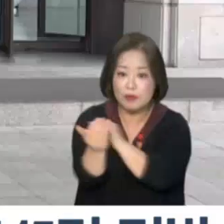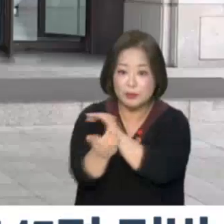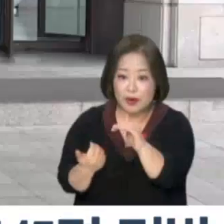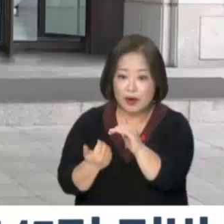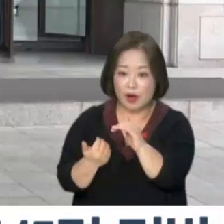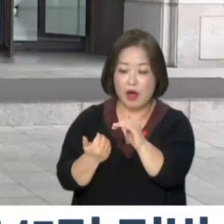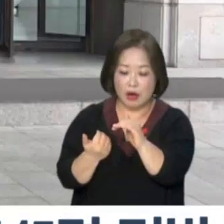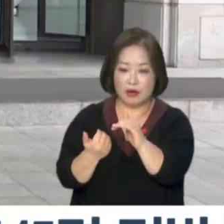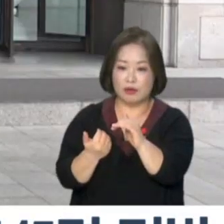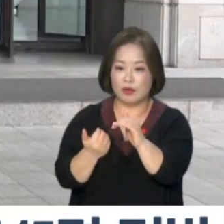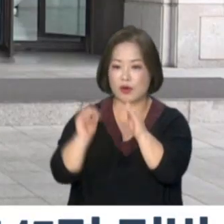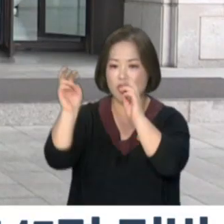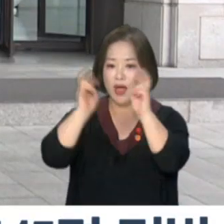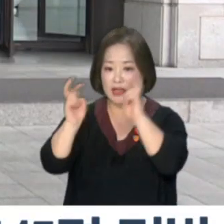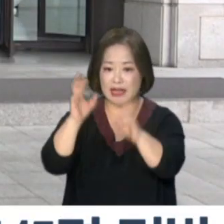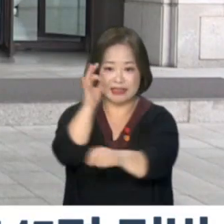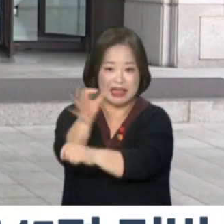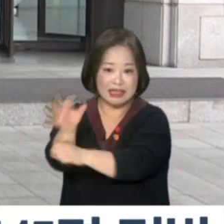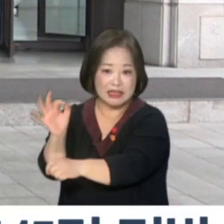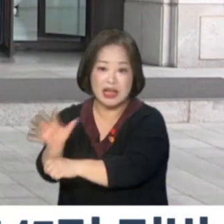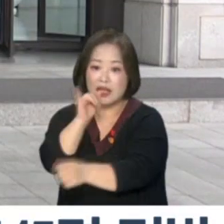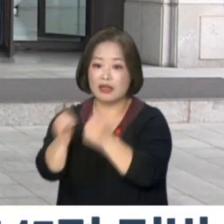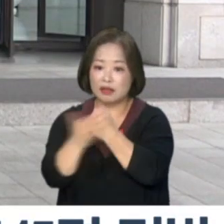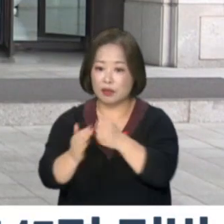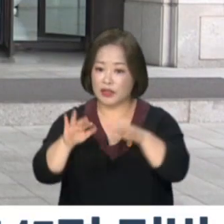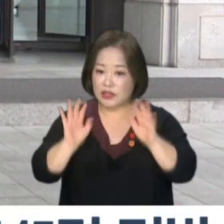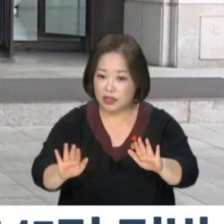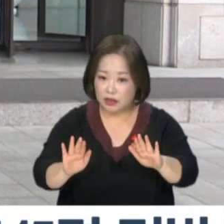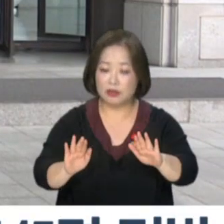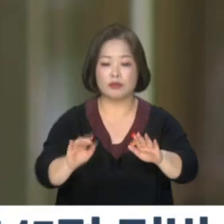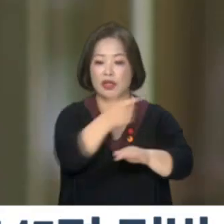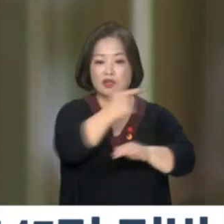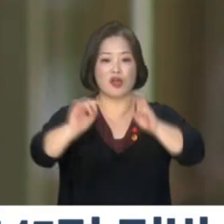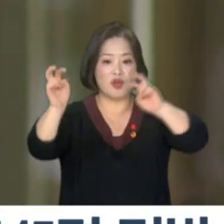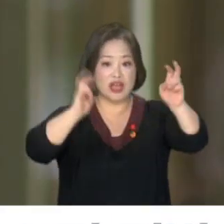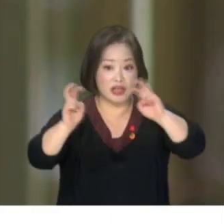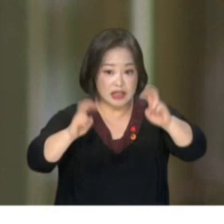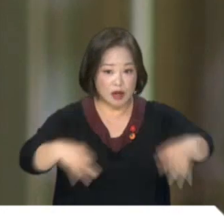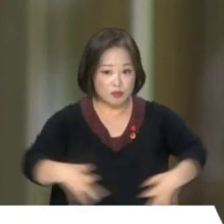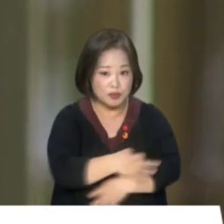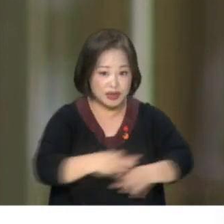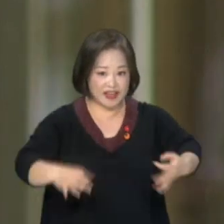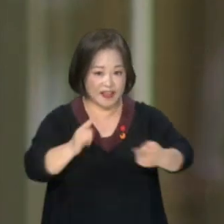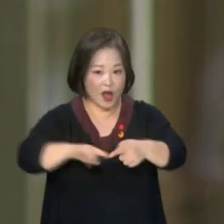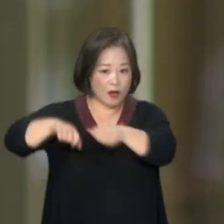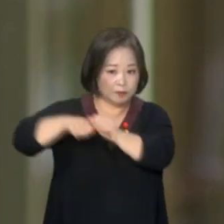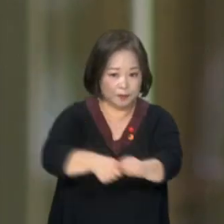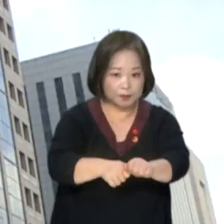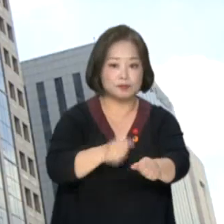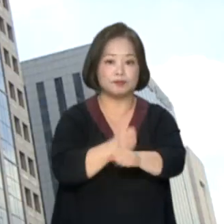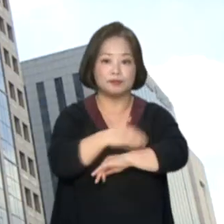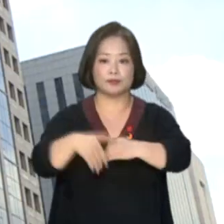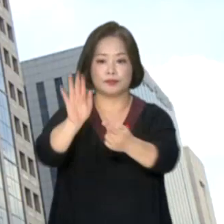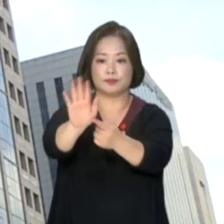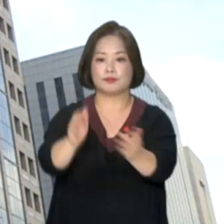매수하는 행위 등이 적발된 바 있다며, 상장사 임직원의 불공정 거래 행위에 대해 엄정하게 조치하겠다고 밝혔습니다.